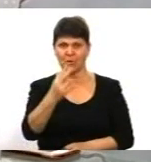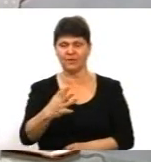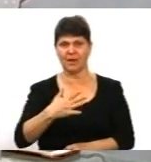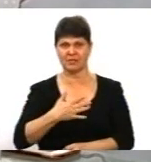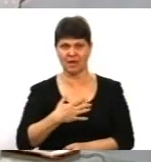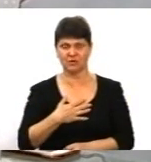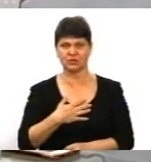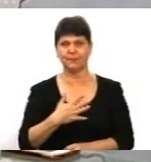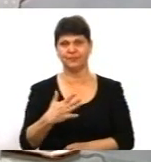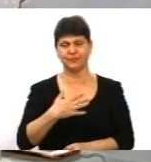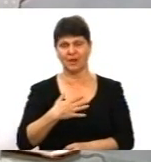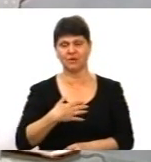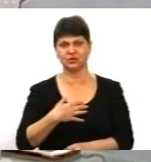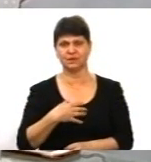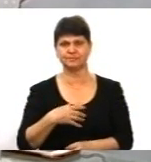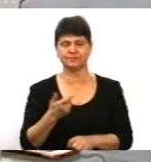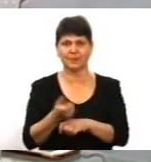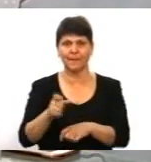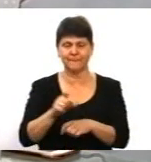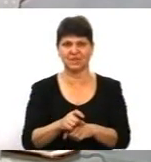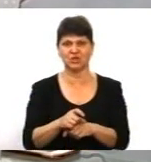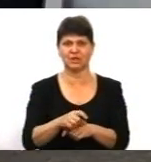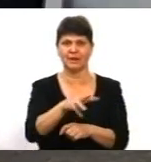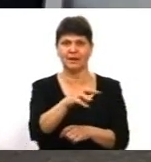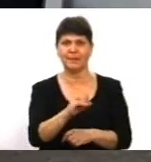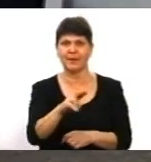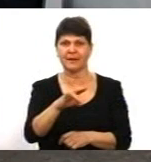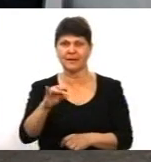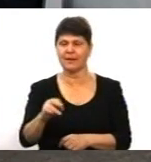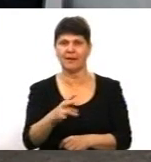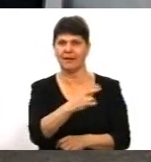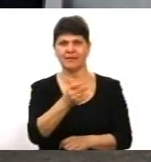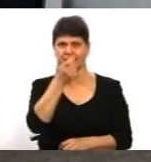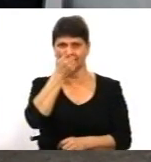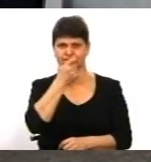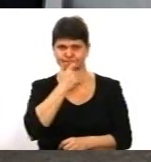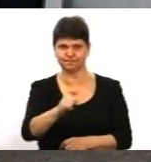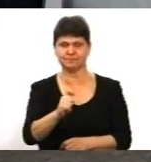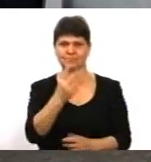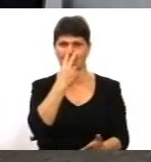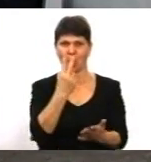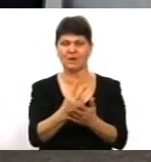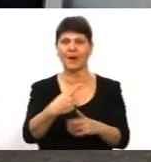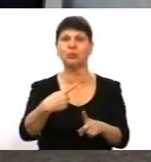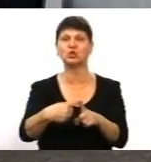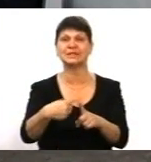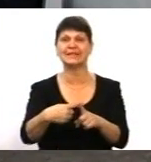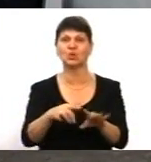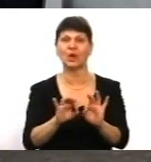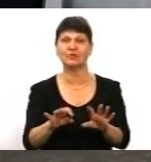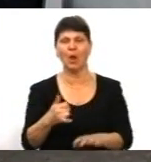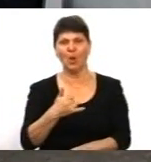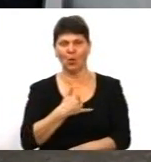то в наших медіах просто в більшості, ну, неприлічно показувати позитивну інформацію. У нас от